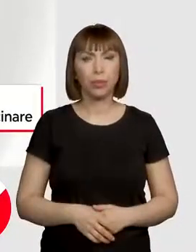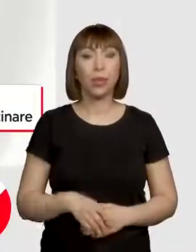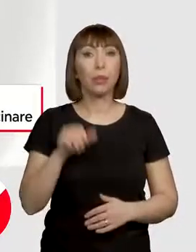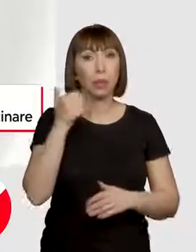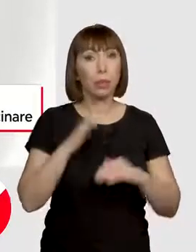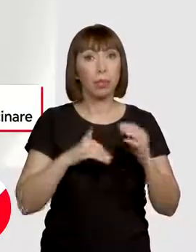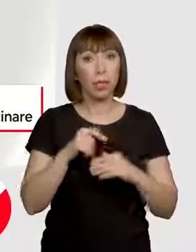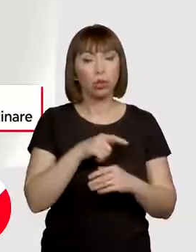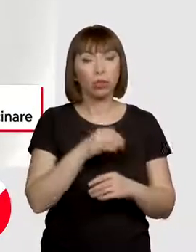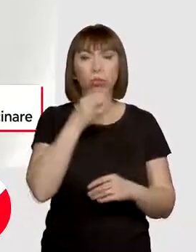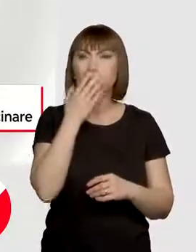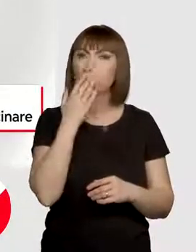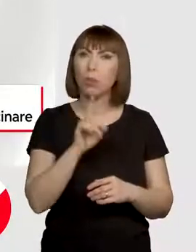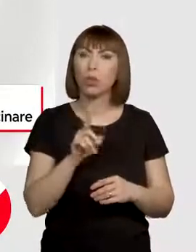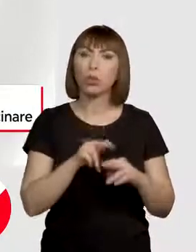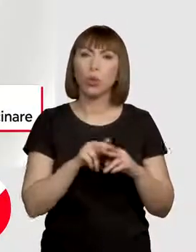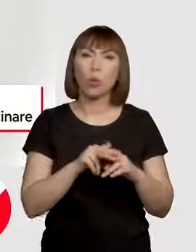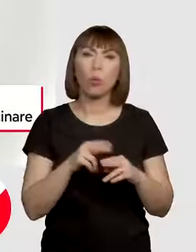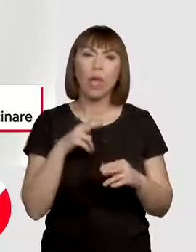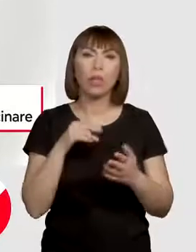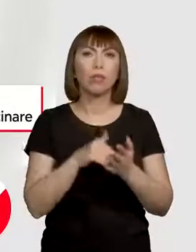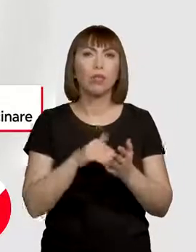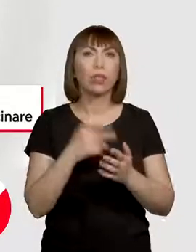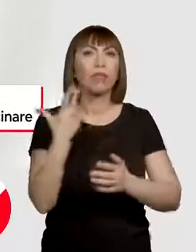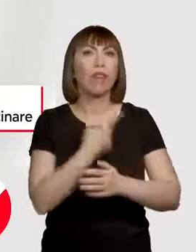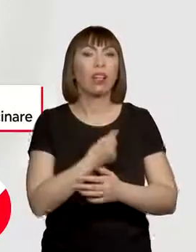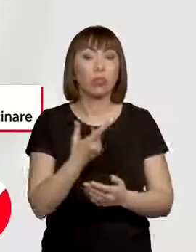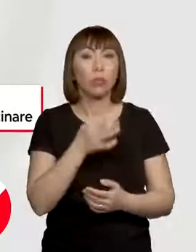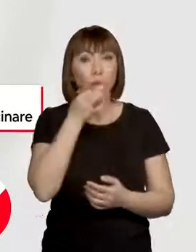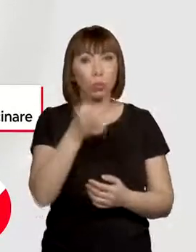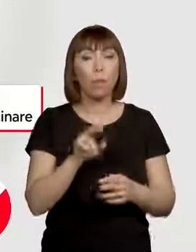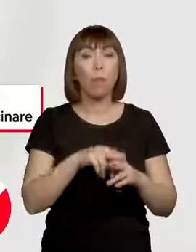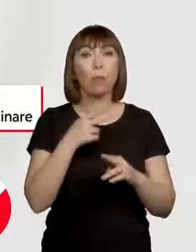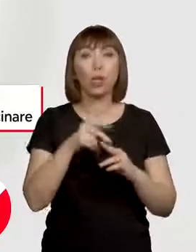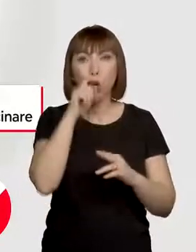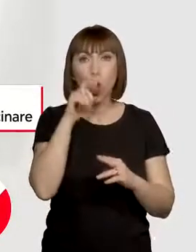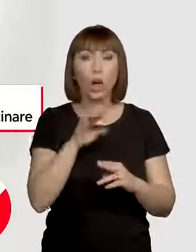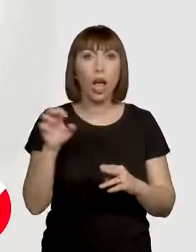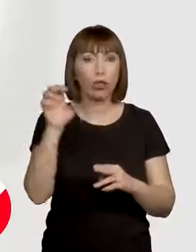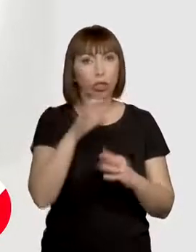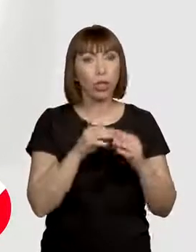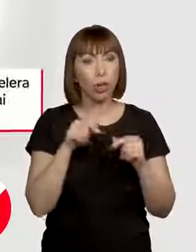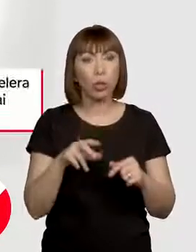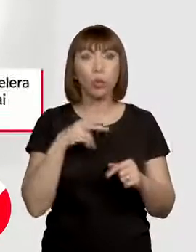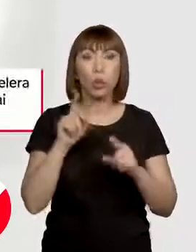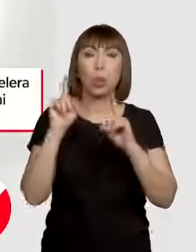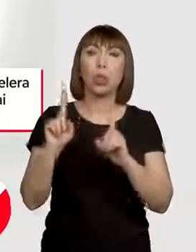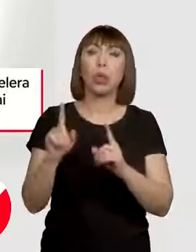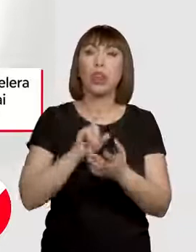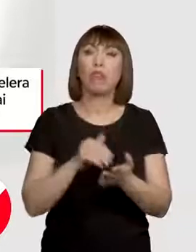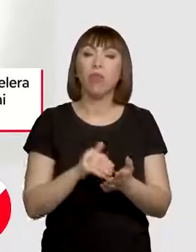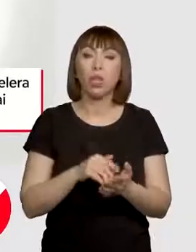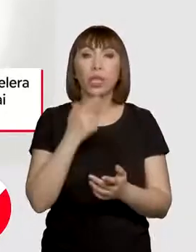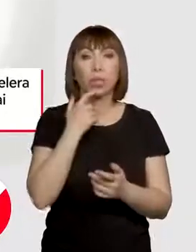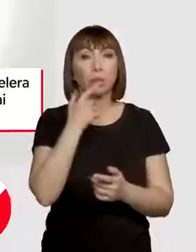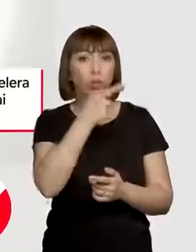Premierul Câțu este nemulțumit de modul în care este folosit vaccinul. Îl spune că în mai multe orașe din țară stă ser nefolosit și că